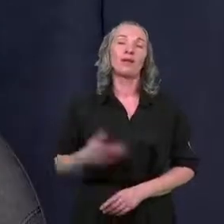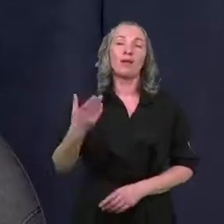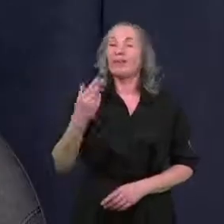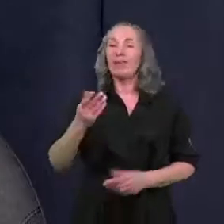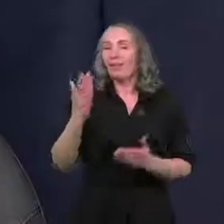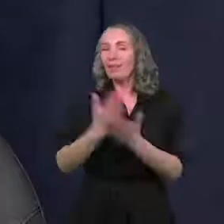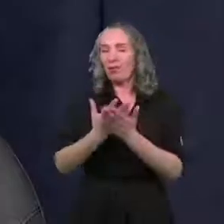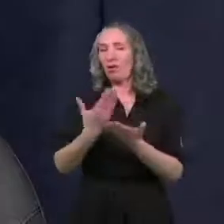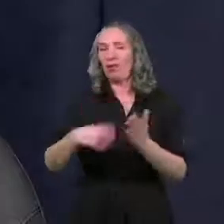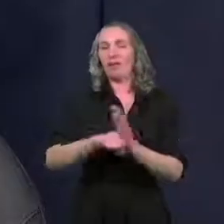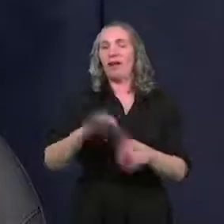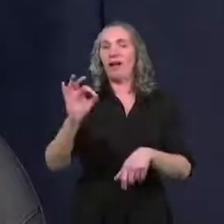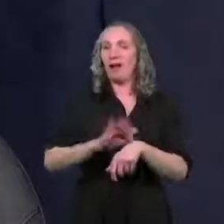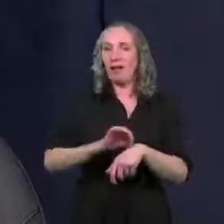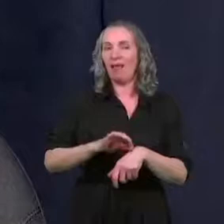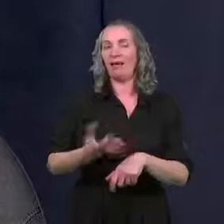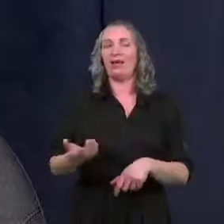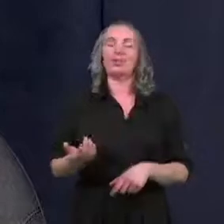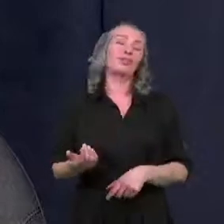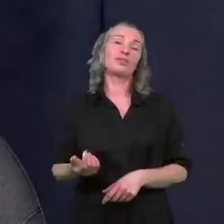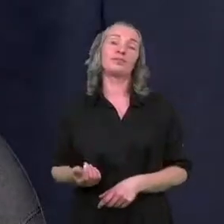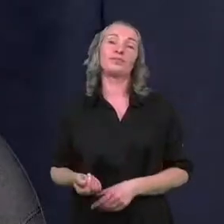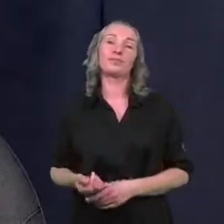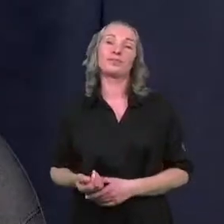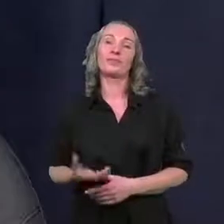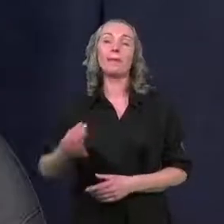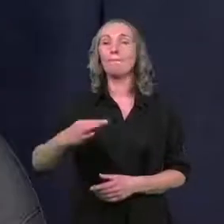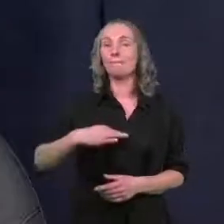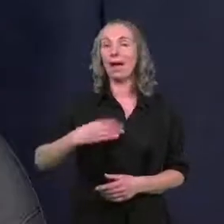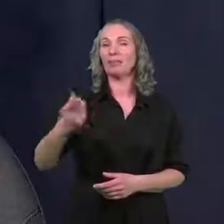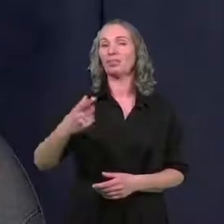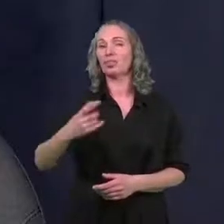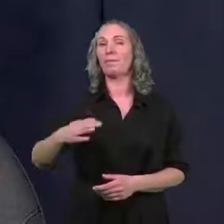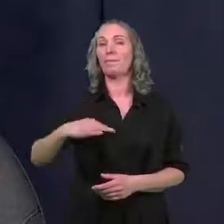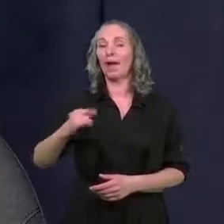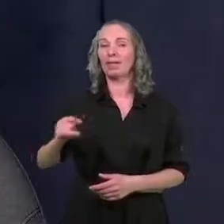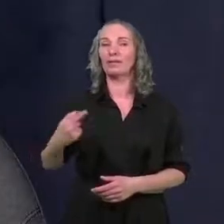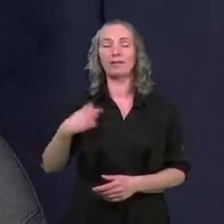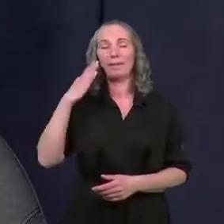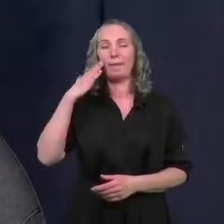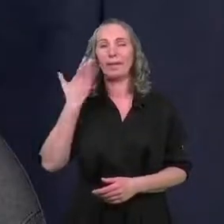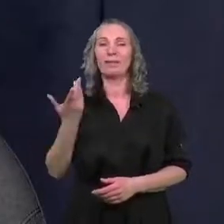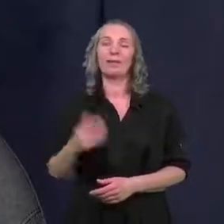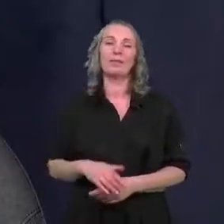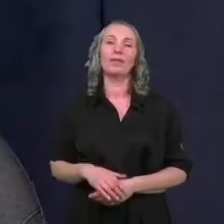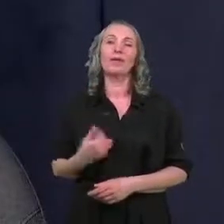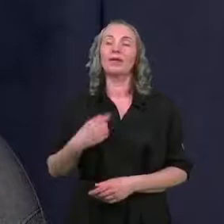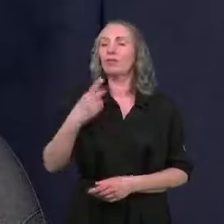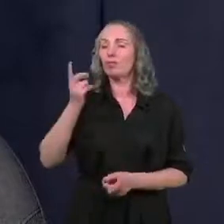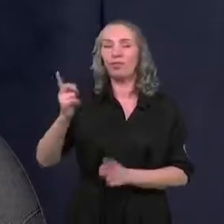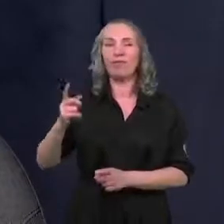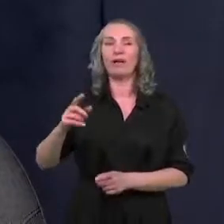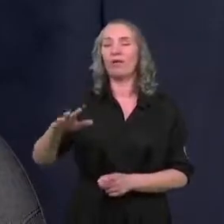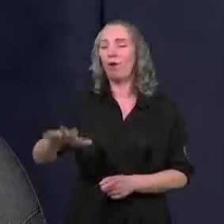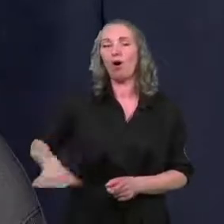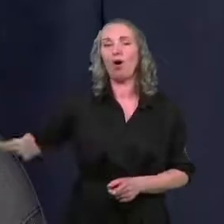dla lekarzy, bo tutaj pan czy pani, bo akurat już nie pamiętam, zwrócił uwagę, że takie